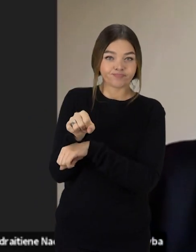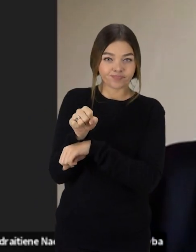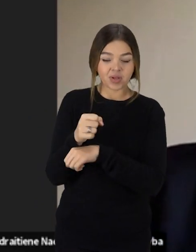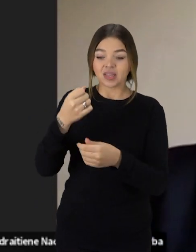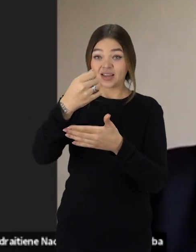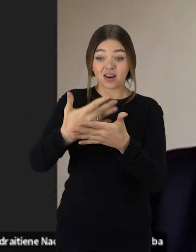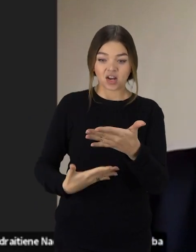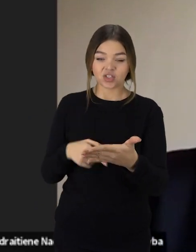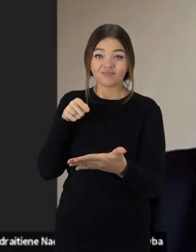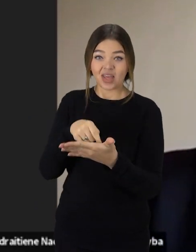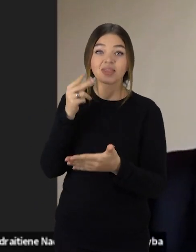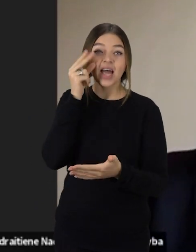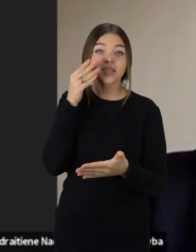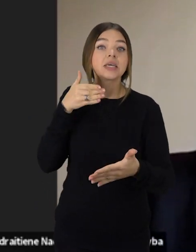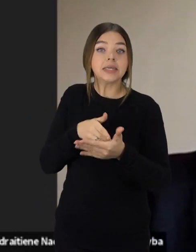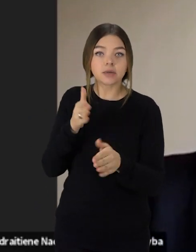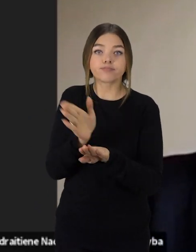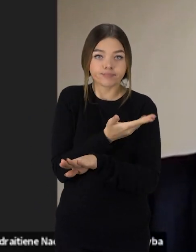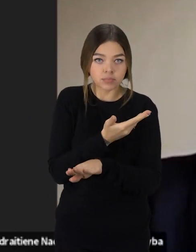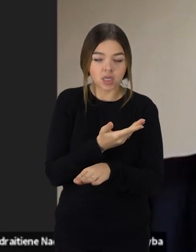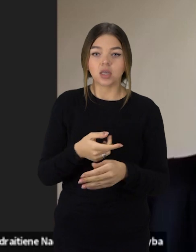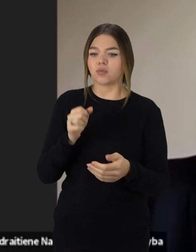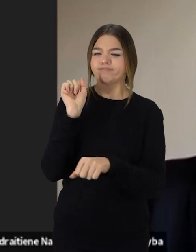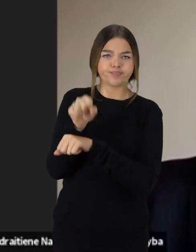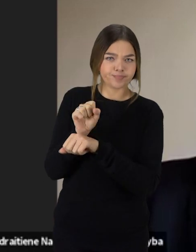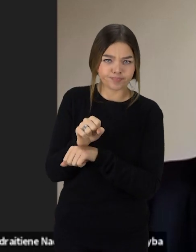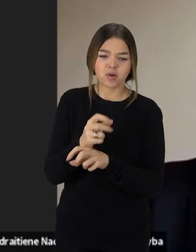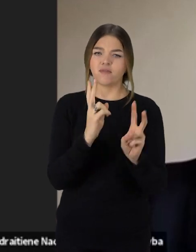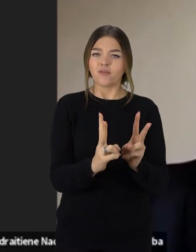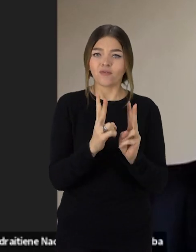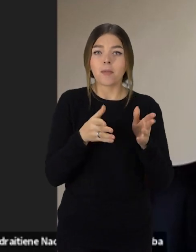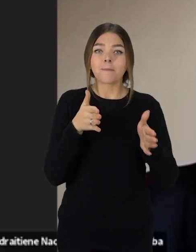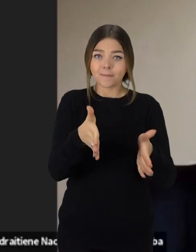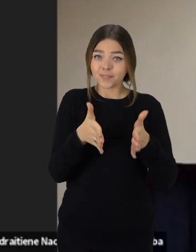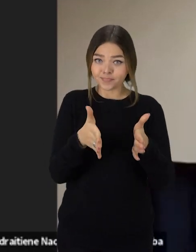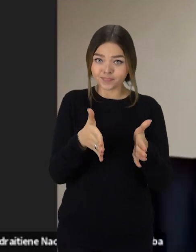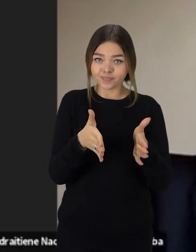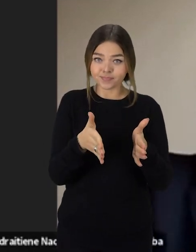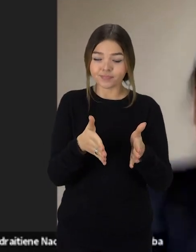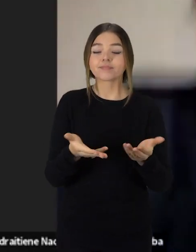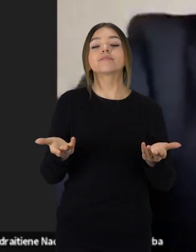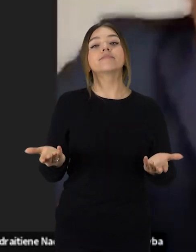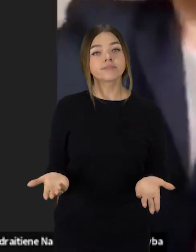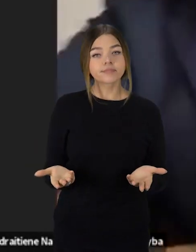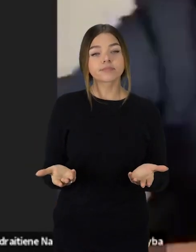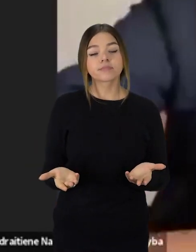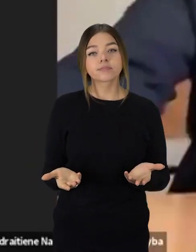raštose nurodyta termina nenusikels nuo valstybinės žemės savo metalinių garažų, tuomet